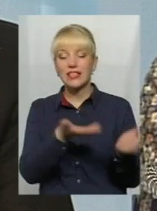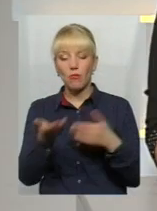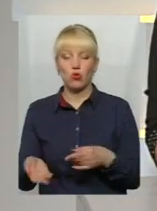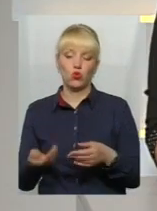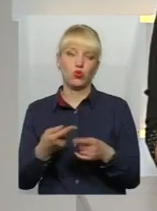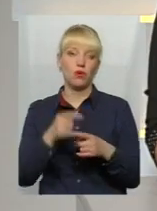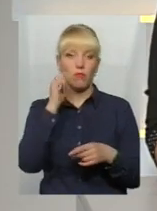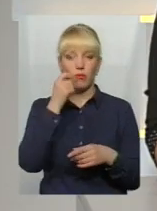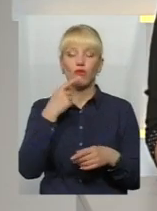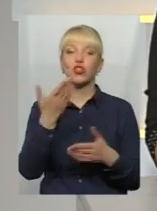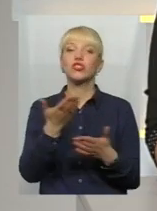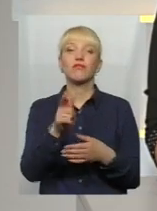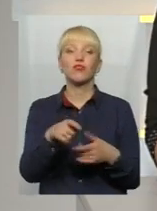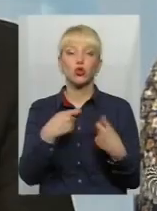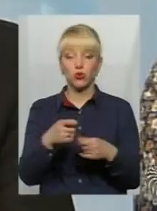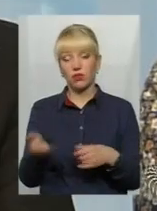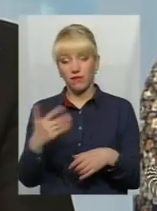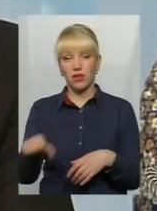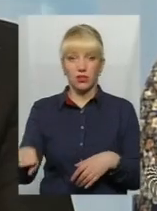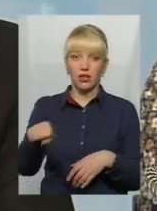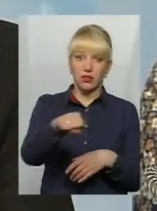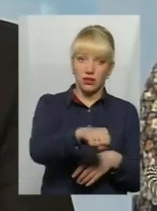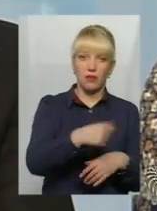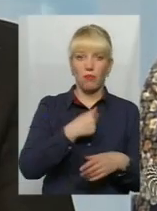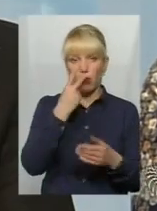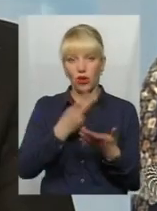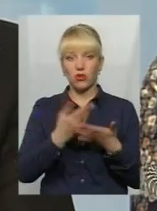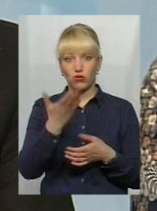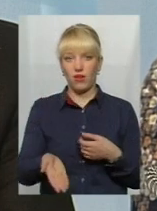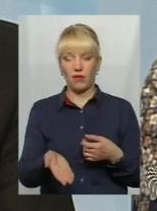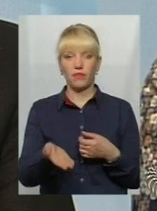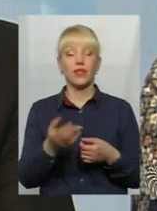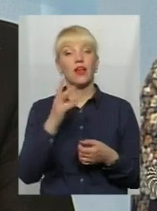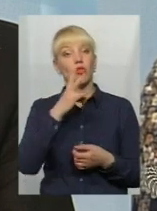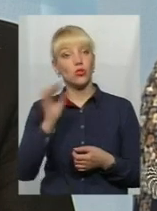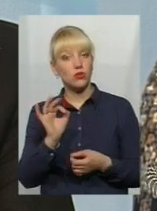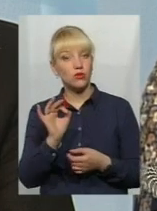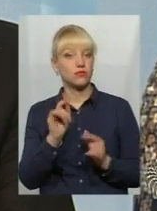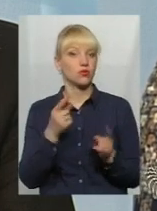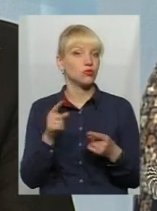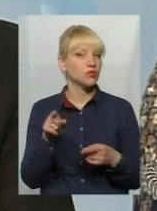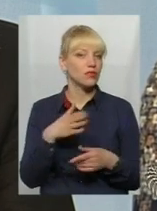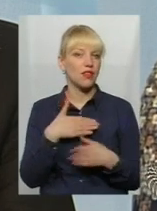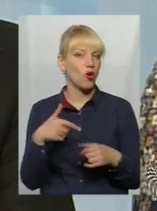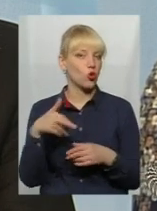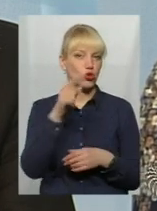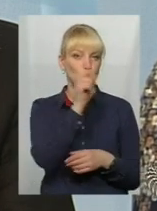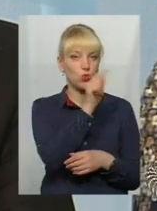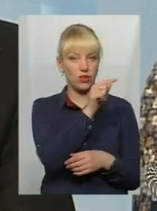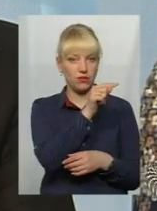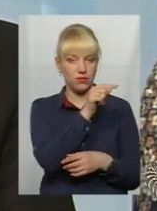цих бабусів, кажуть, чим ви торгуєте, ходіть, я вас заведу, ходіть, я вам покажу. Але вони чомусь туди всі не йдуть.